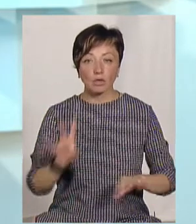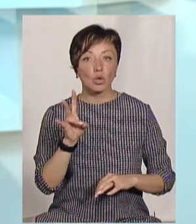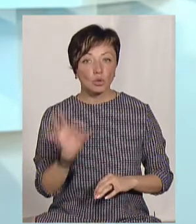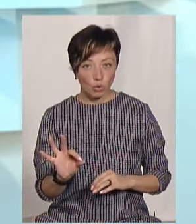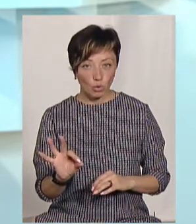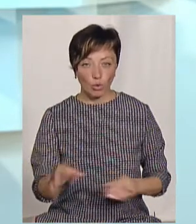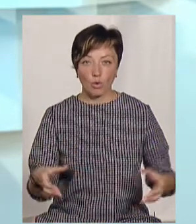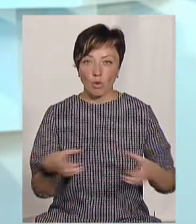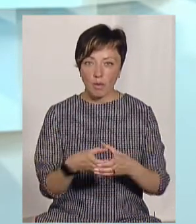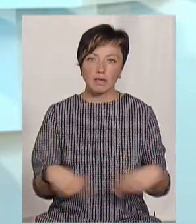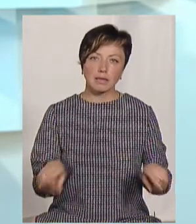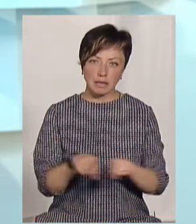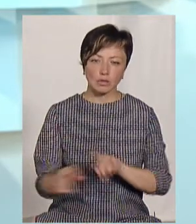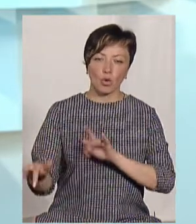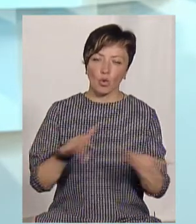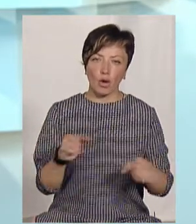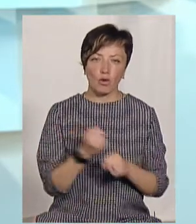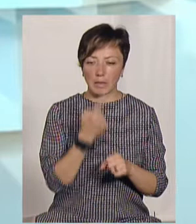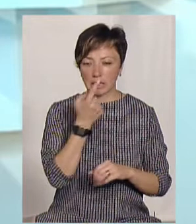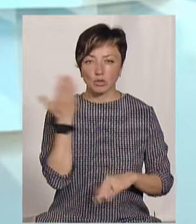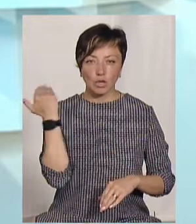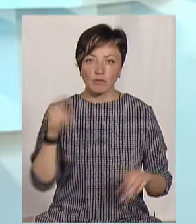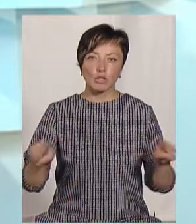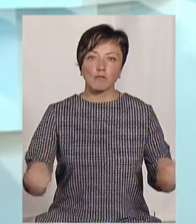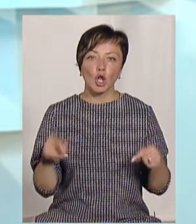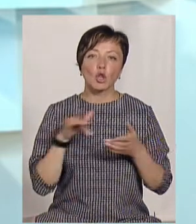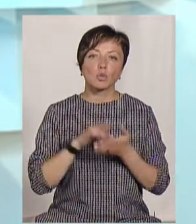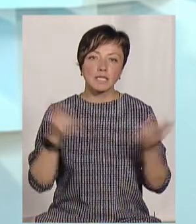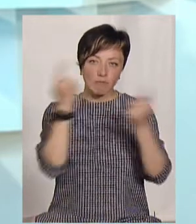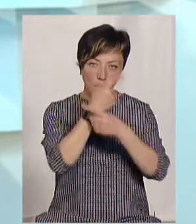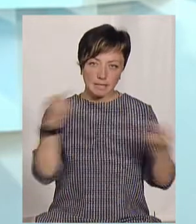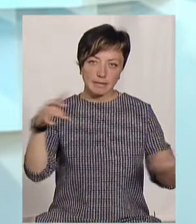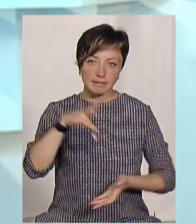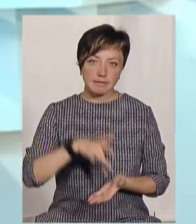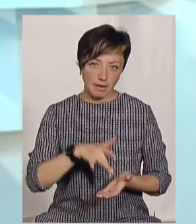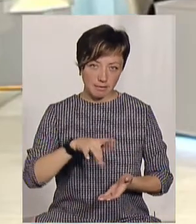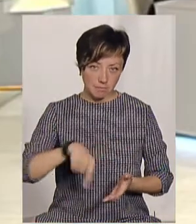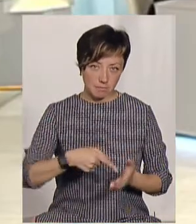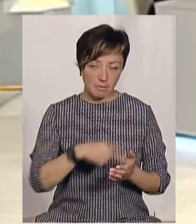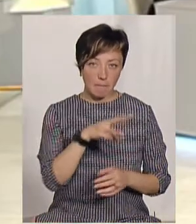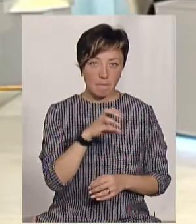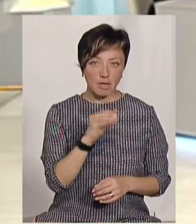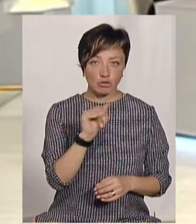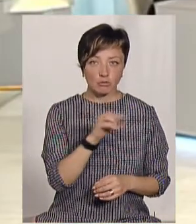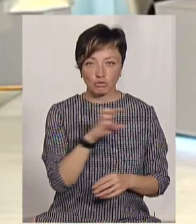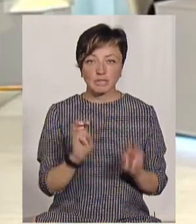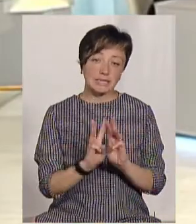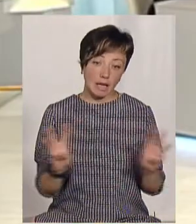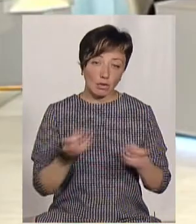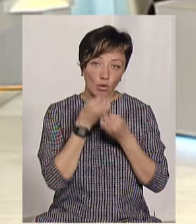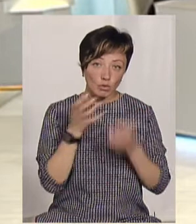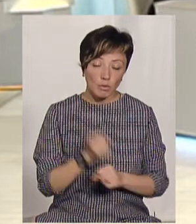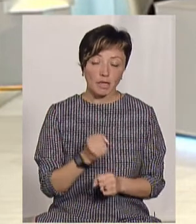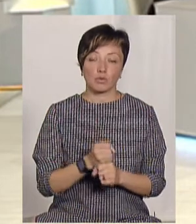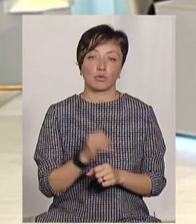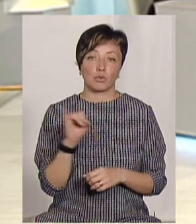Але громада теж якісь кроки робить. Нещодавно вони створили туристичний інформаційний центр в Міджибіжській. І в них і сайт хорошо працює.